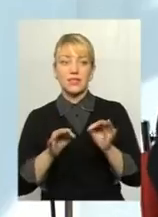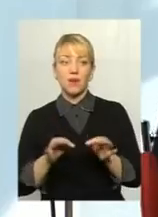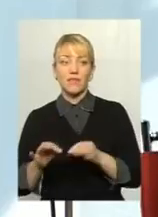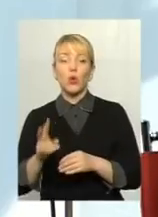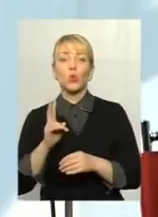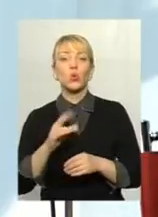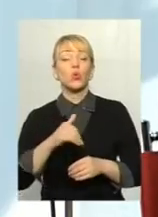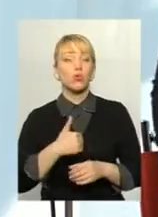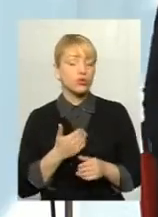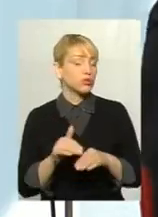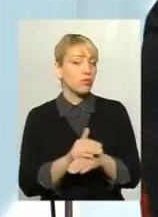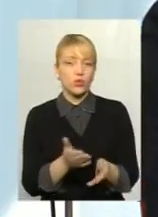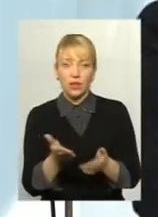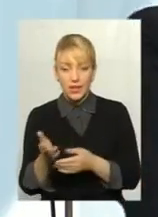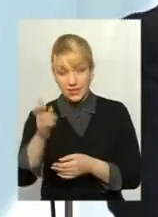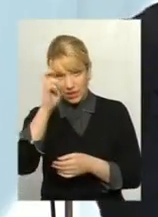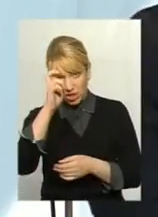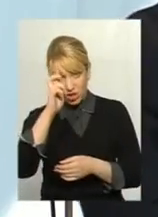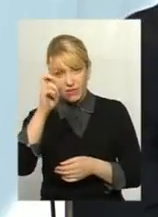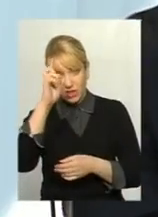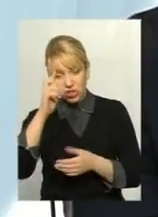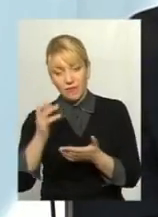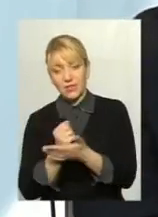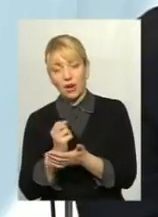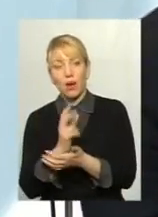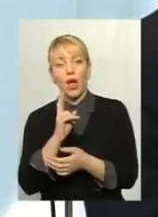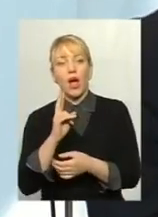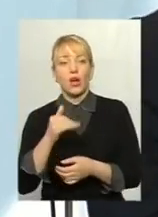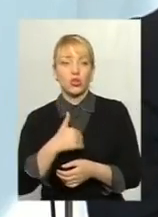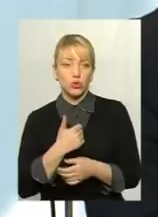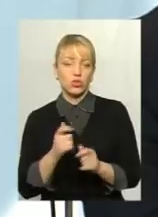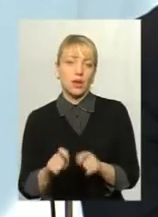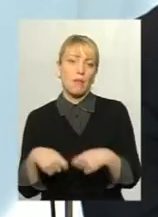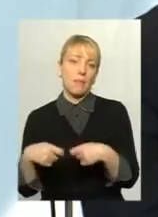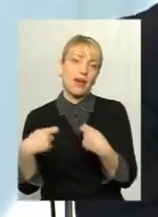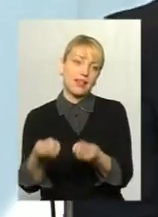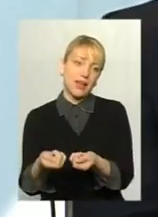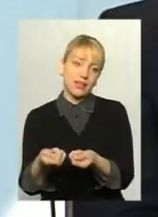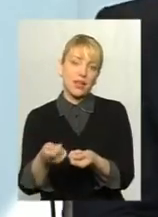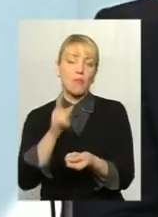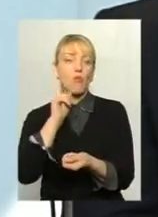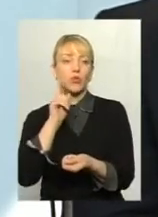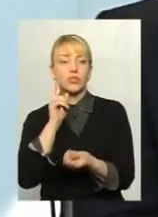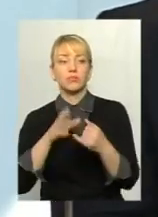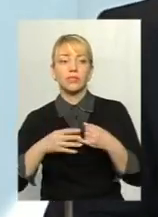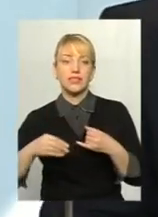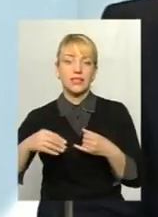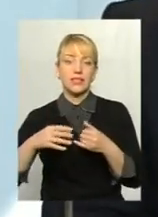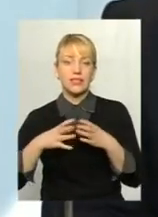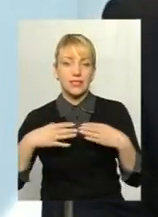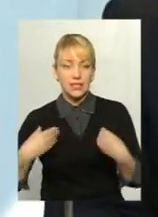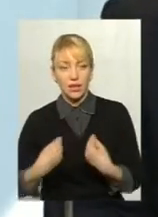хочуть, будь ласка, держава заробляє, і той, хто тоді хоче, передає, скажімо, молодим сім'ям, молодим